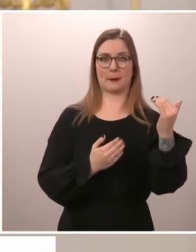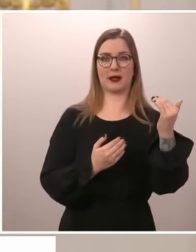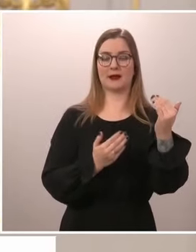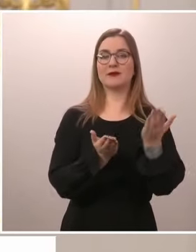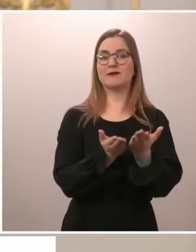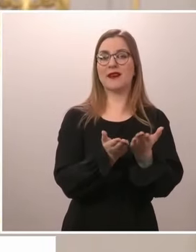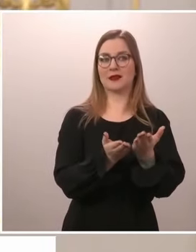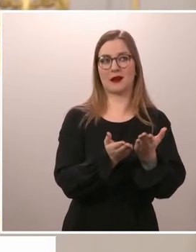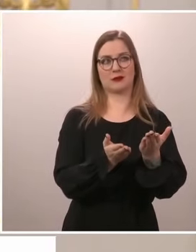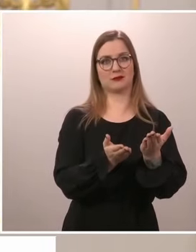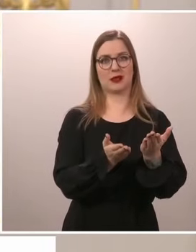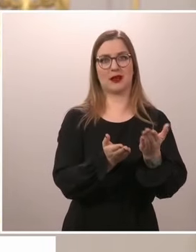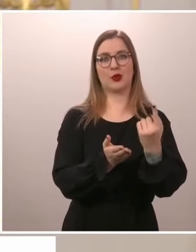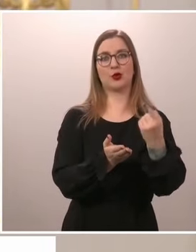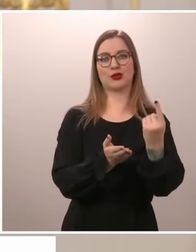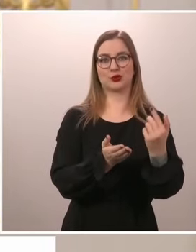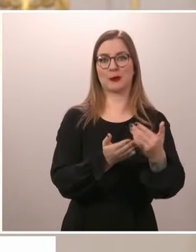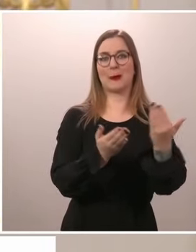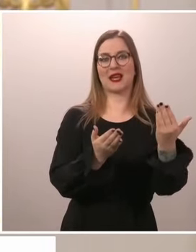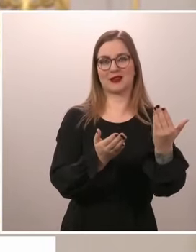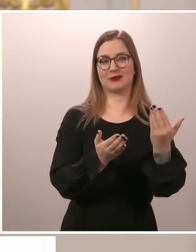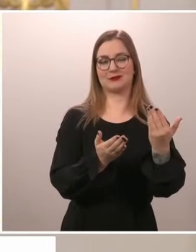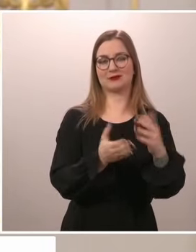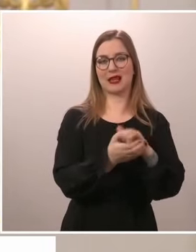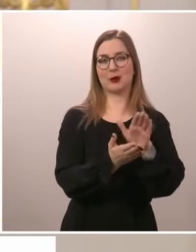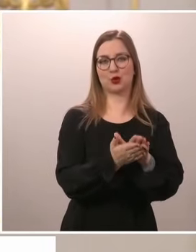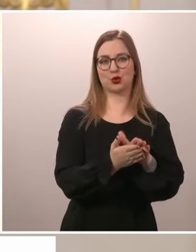ennen 11. päivä toista.